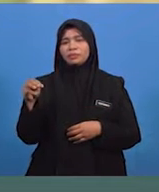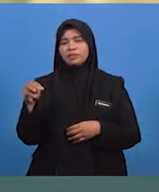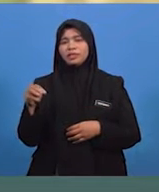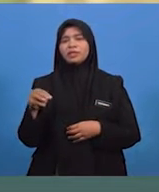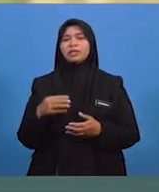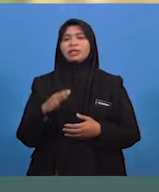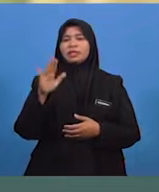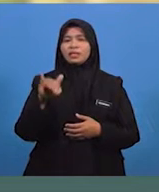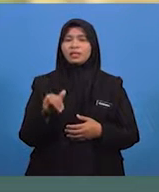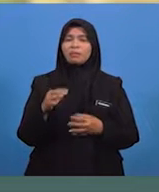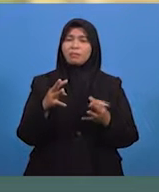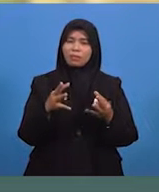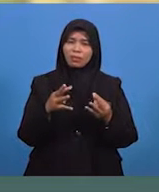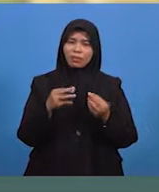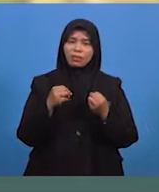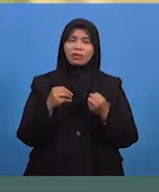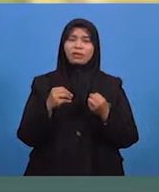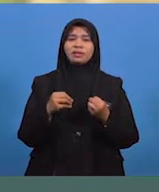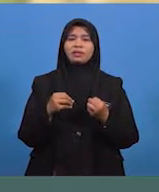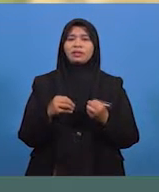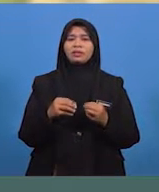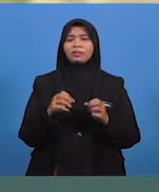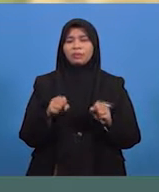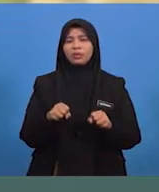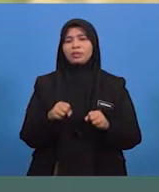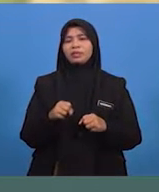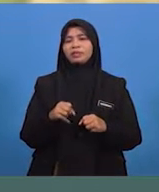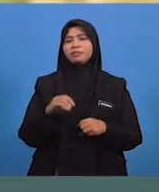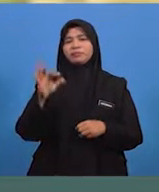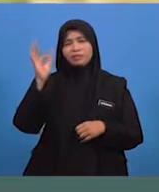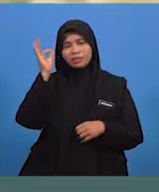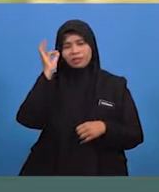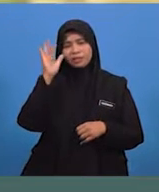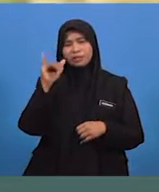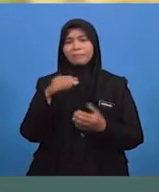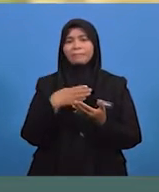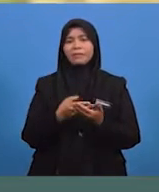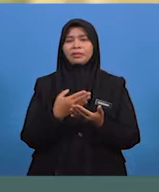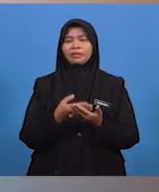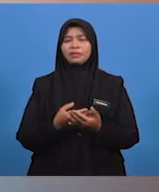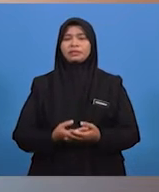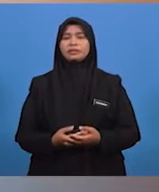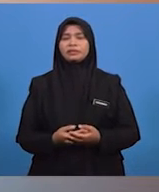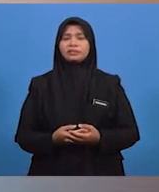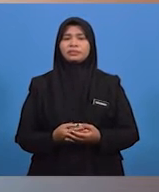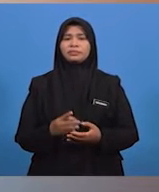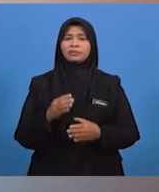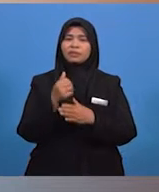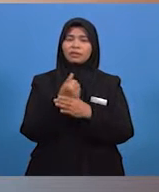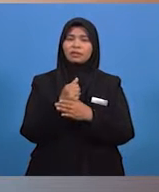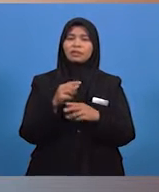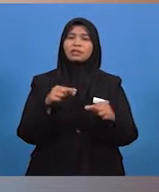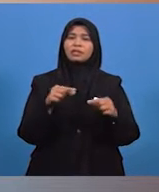-murid cikgu di sini yang mampu menjana idea yang bernas. Mari kita teruskan. Di antara